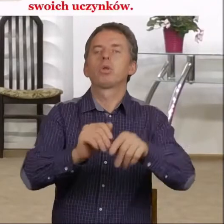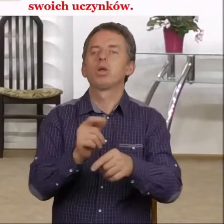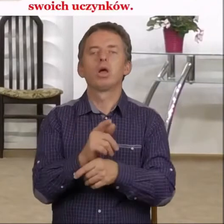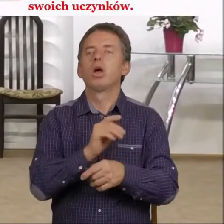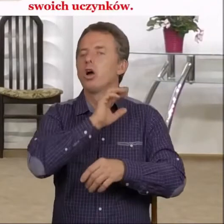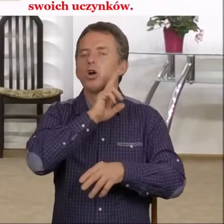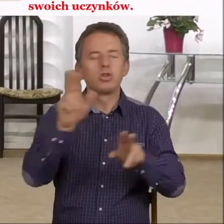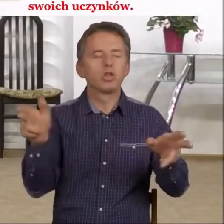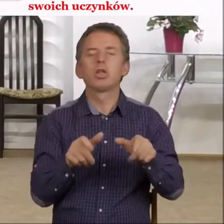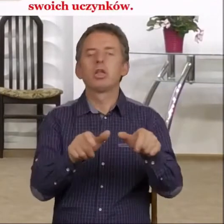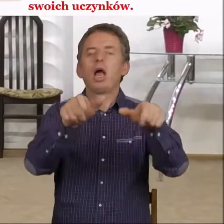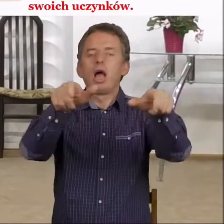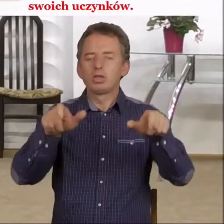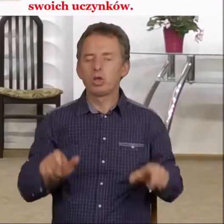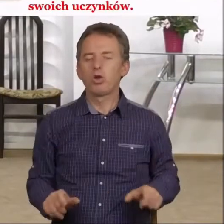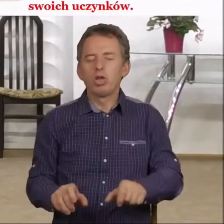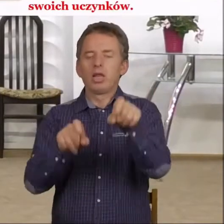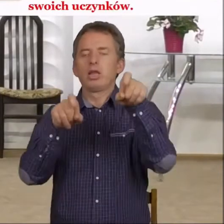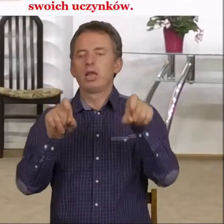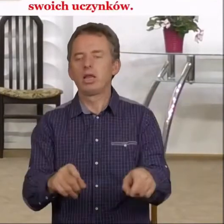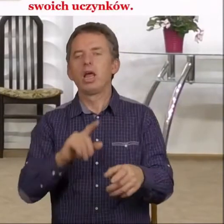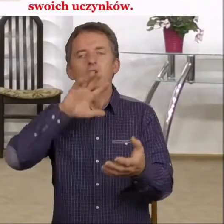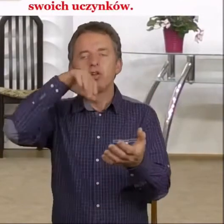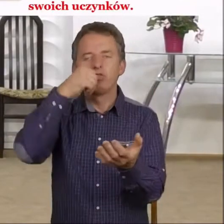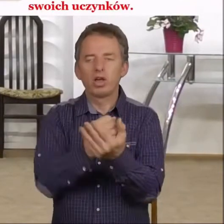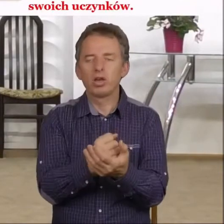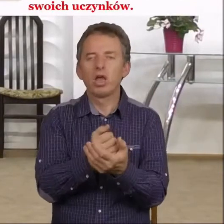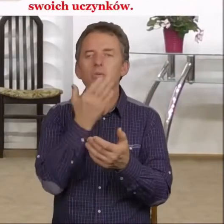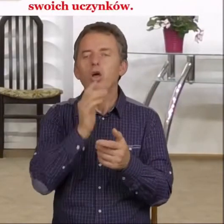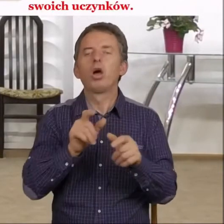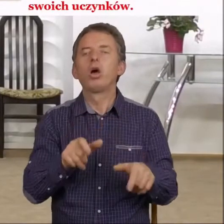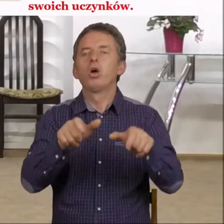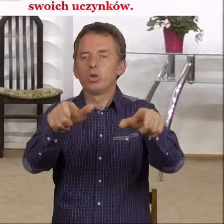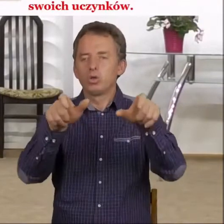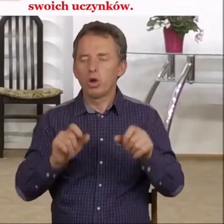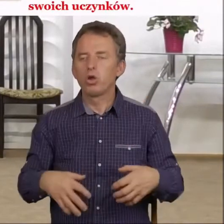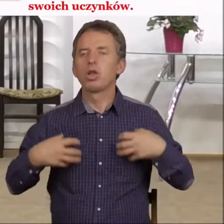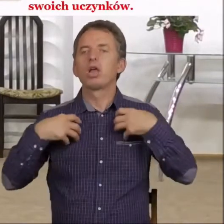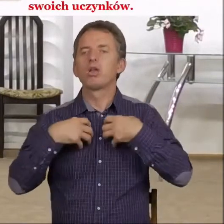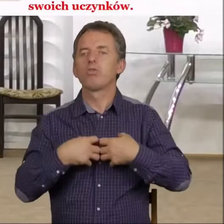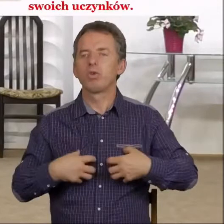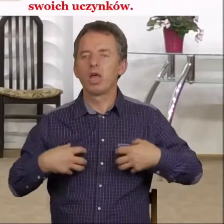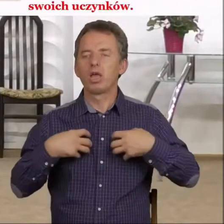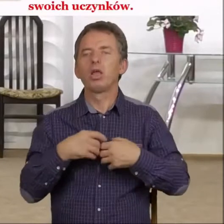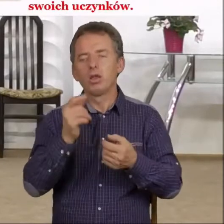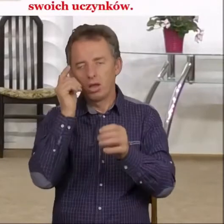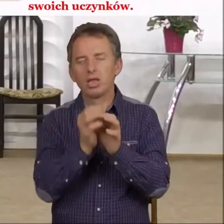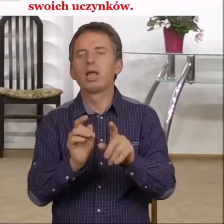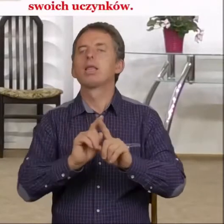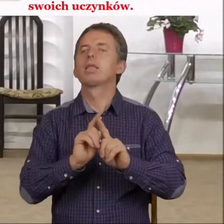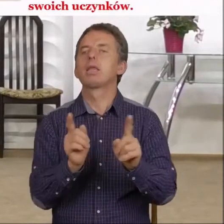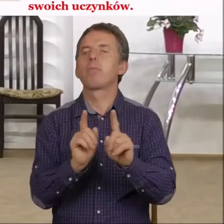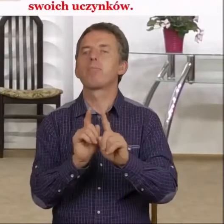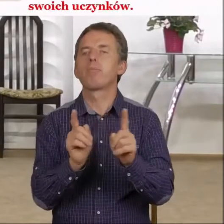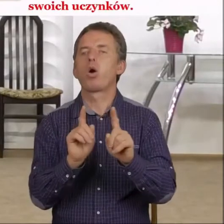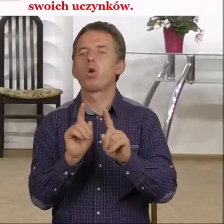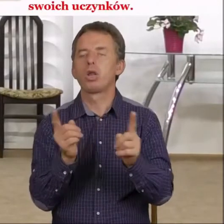nikt go na tronie nie sadza. Więc stwierdzenie mówiące o tronie zwierzęcia jest ewidentnie symboliczne.